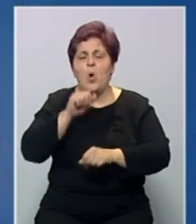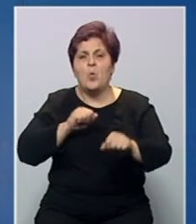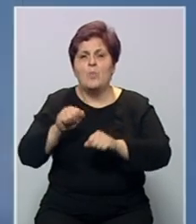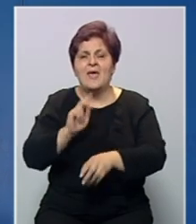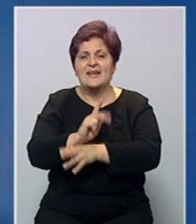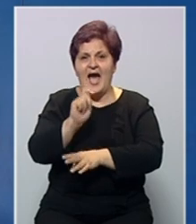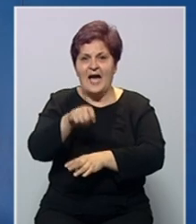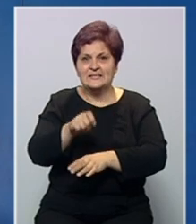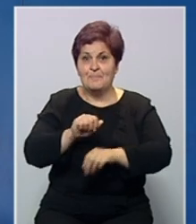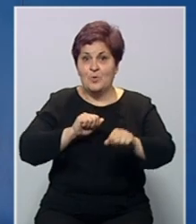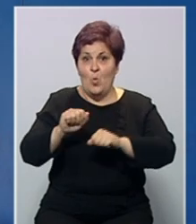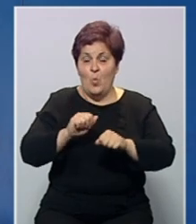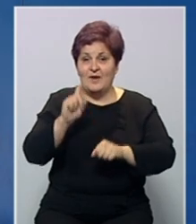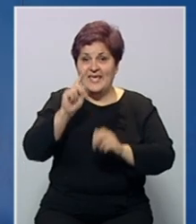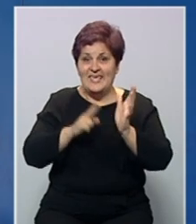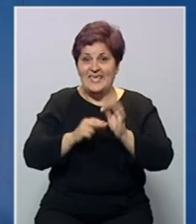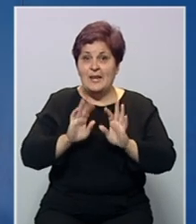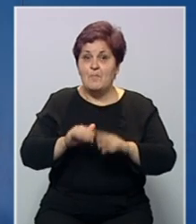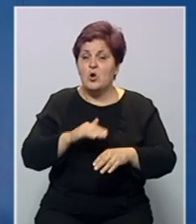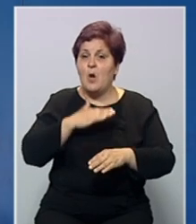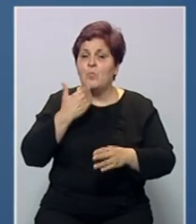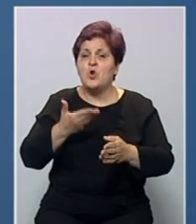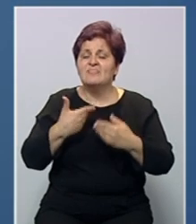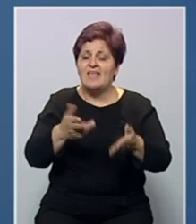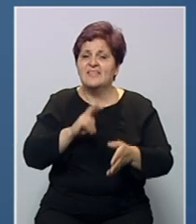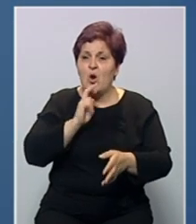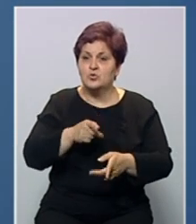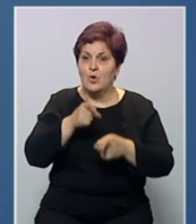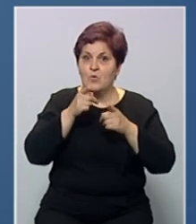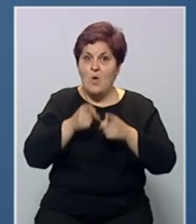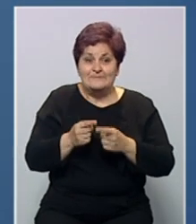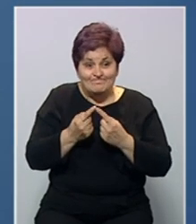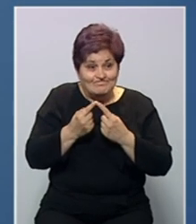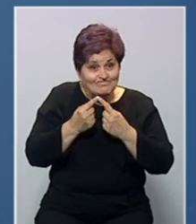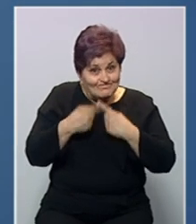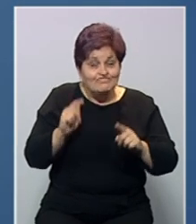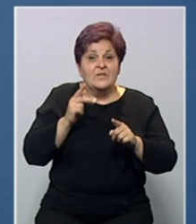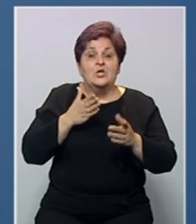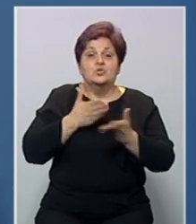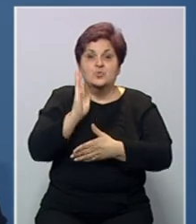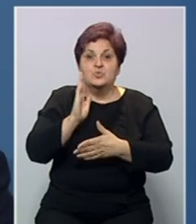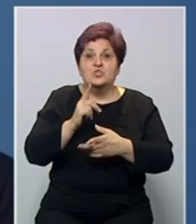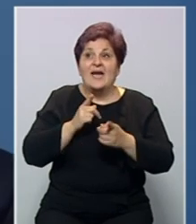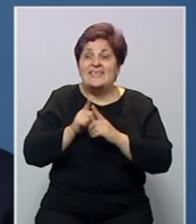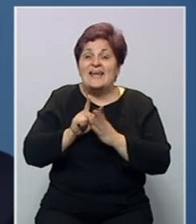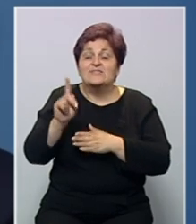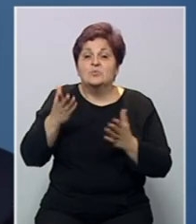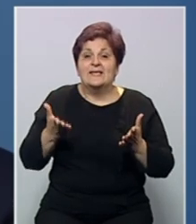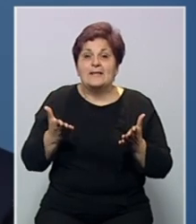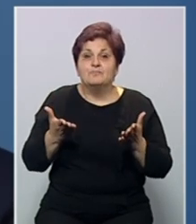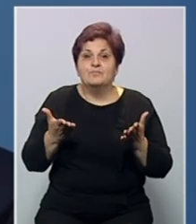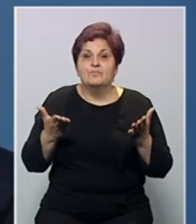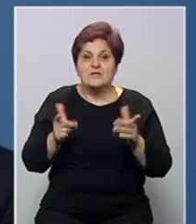nadzornog odbora. Uprava INE mora ponditi jako puno odgovora. Ovo je stvarno specifičan slučaj jer je u biti rezultirao sa